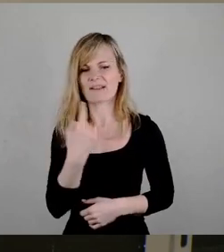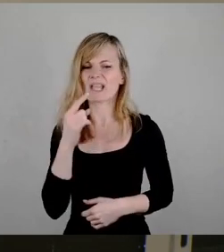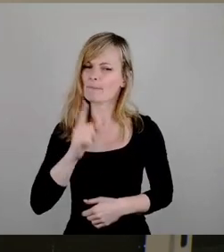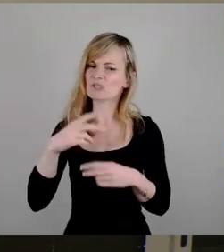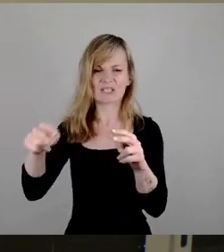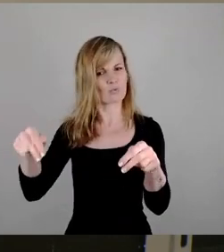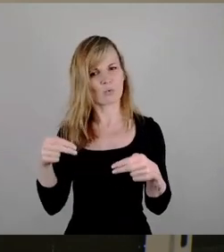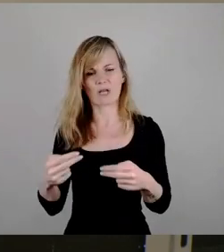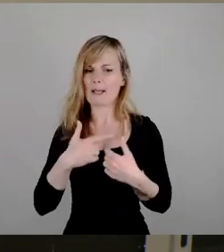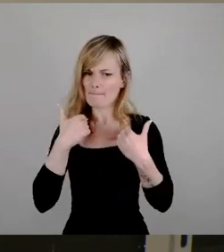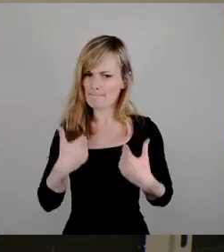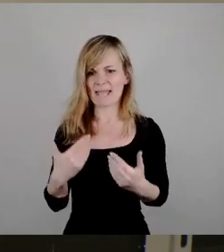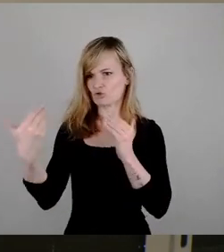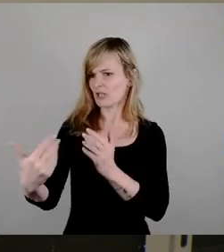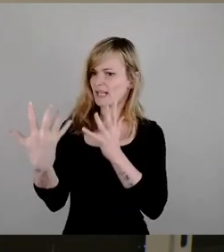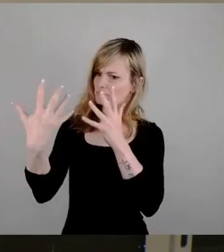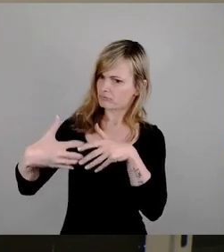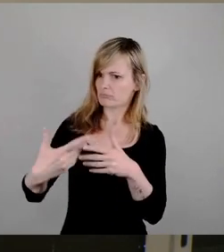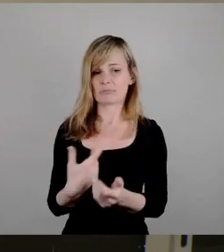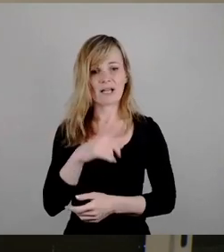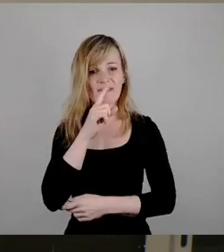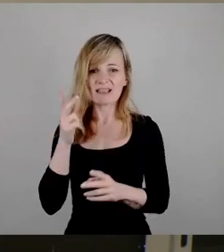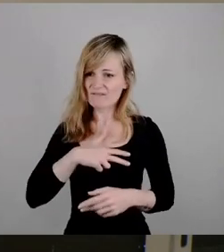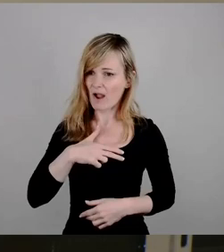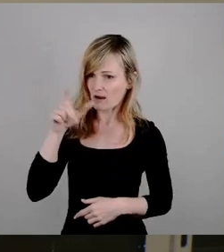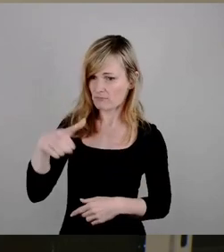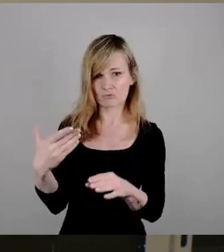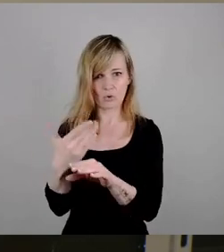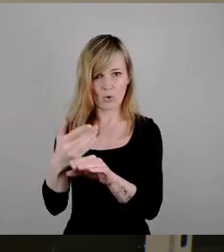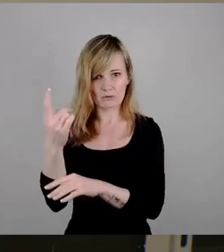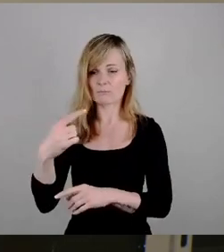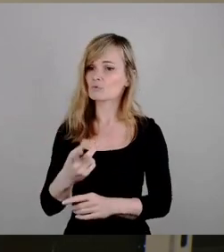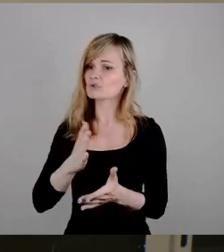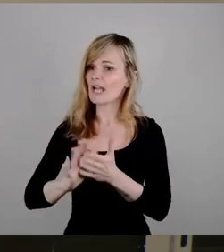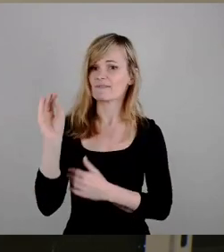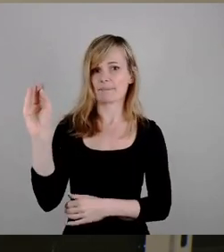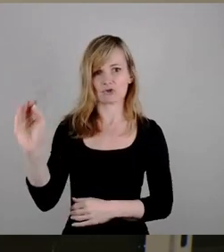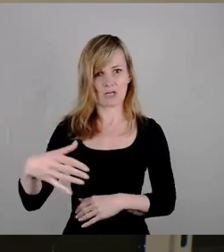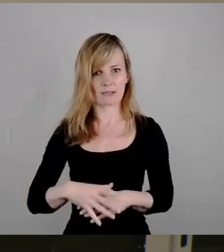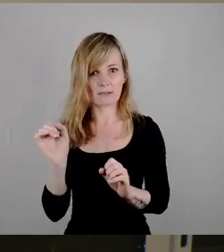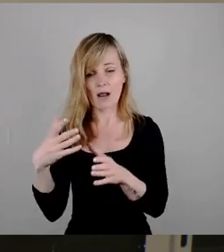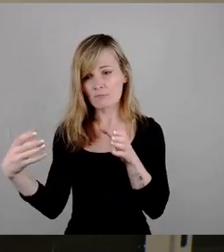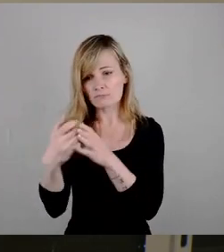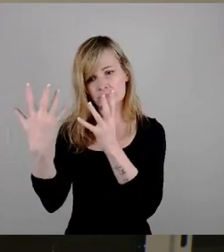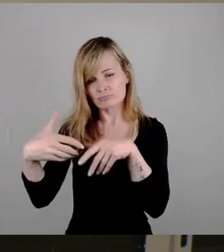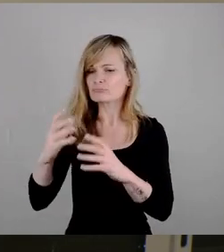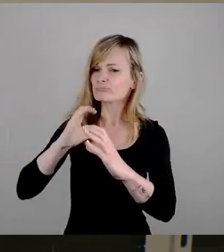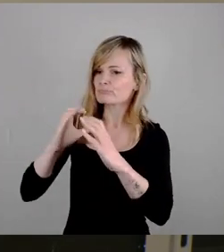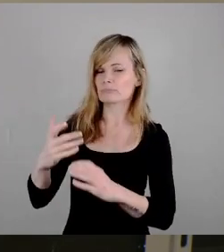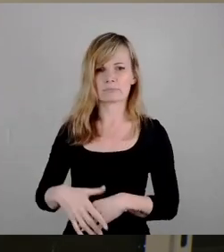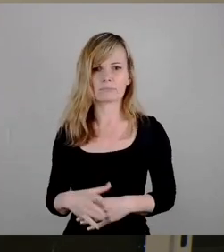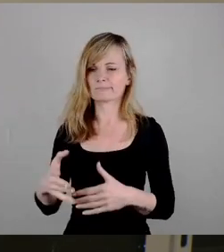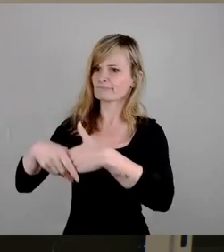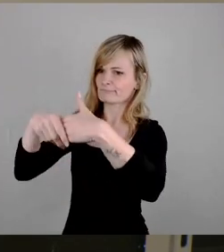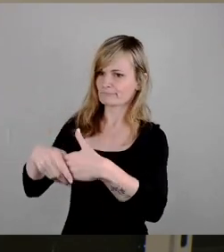menschlichen Miteinander. Wenn jemand wirklich stört, dann muss man dem das sagen und kann auch miteinander, so per Schenkent das Ganze klären. Dann